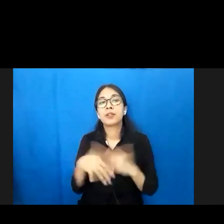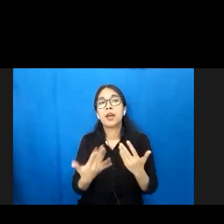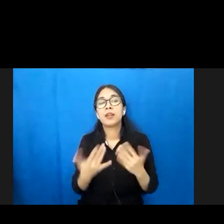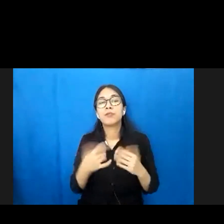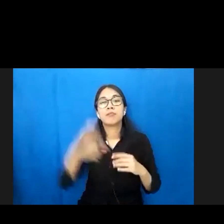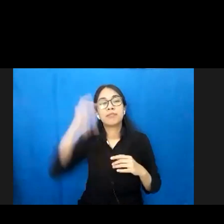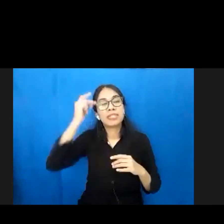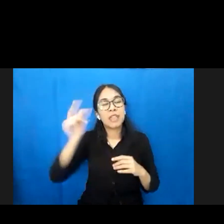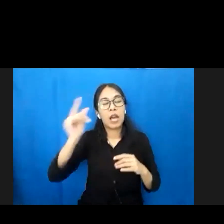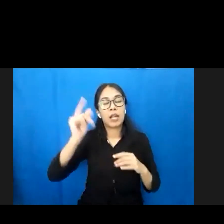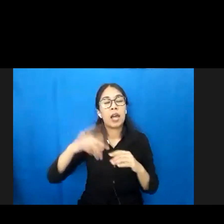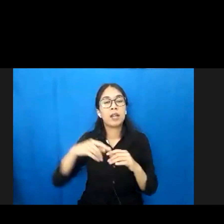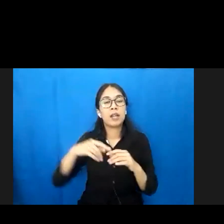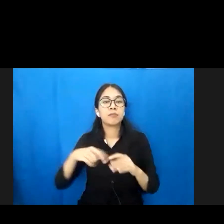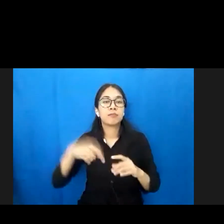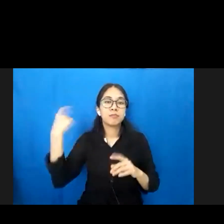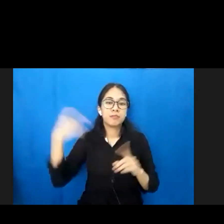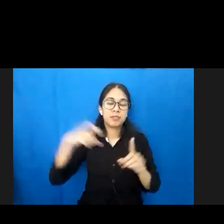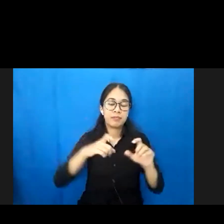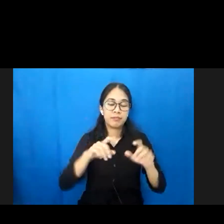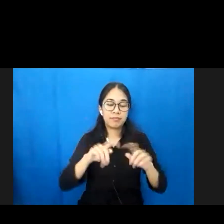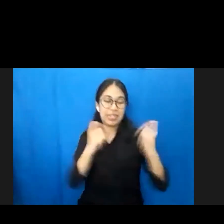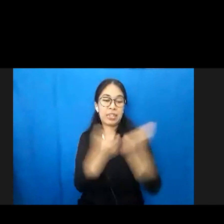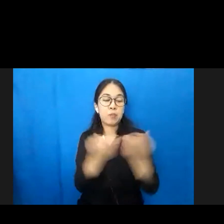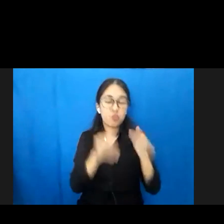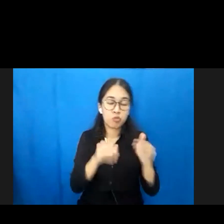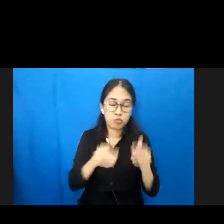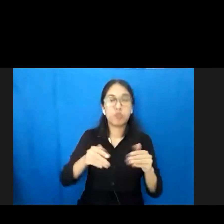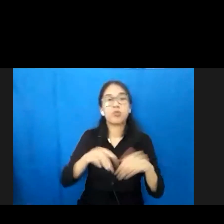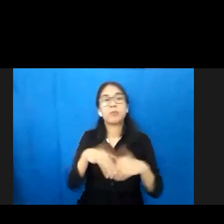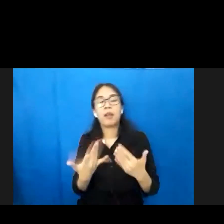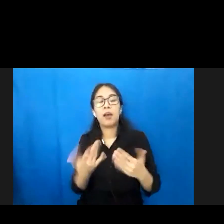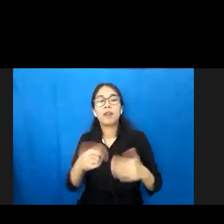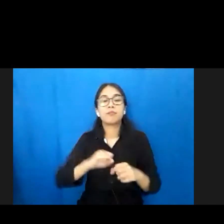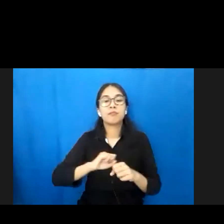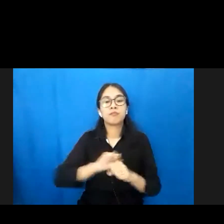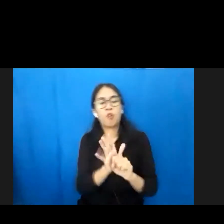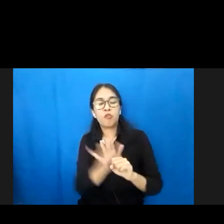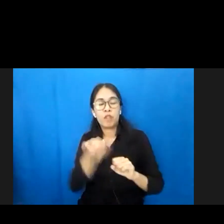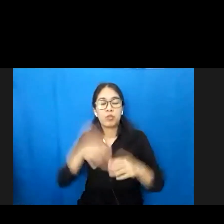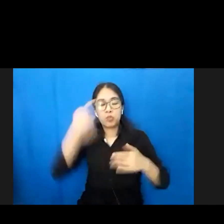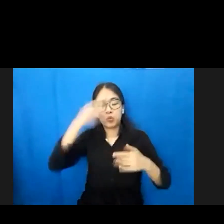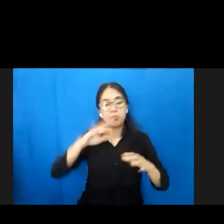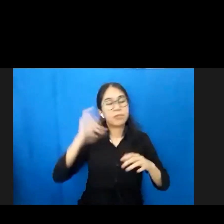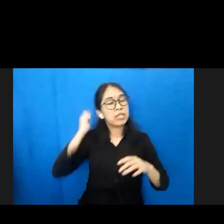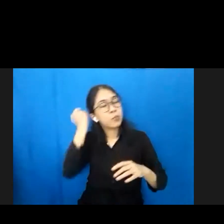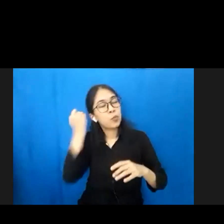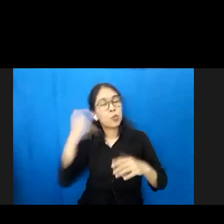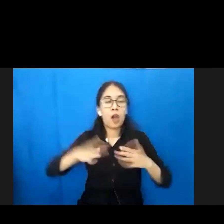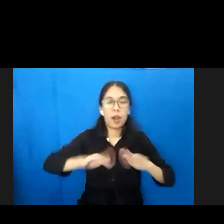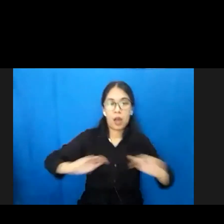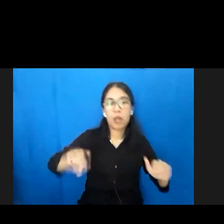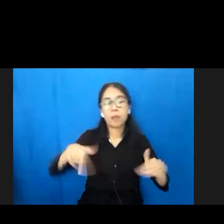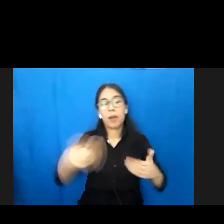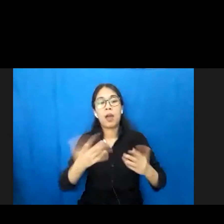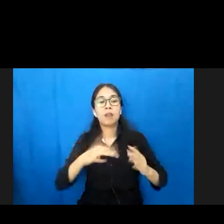Kabupaten dalam mencegah dan merespon kasus konfirmasi COVID-19 pada ibu dan anak yakni dengan memperlakukan karantina terpusat